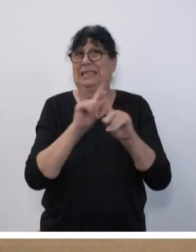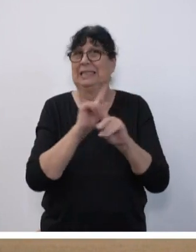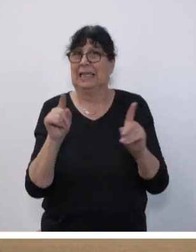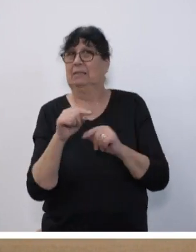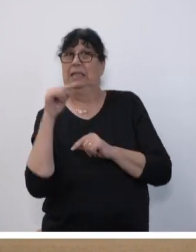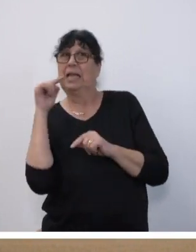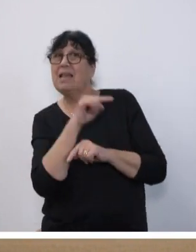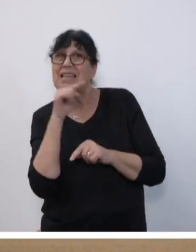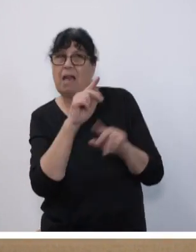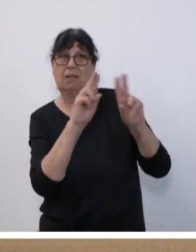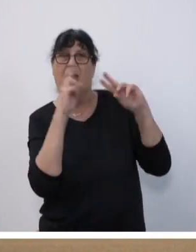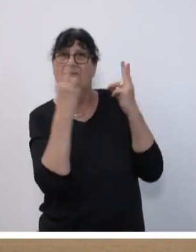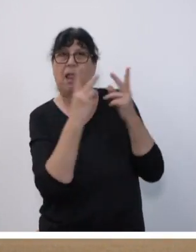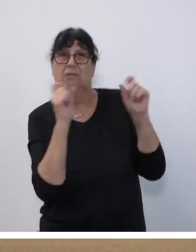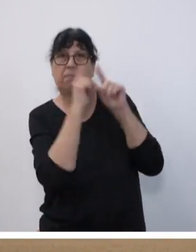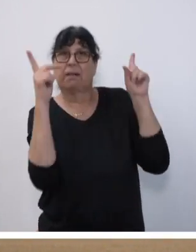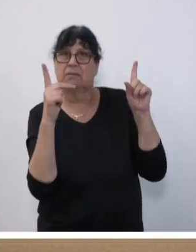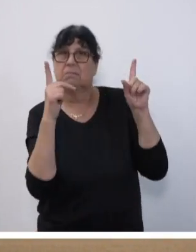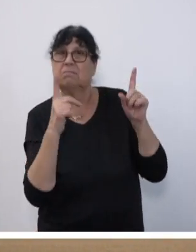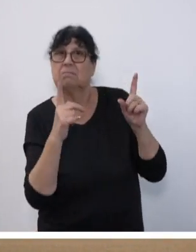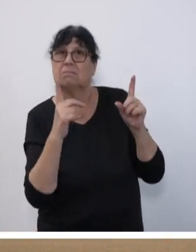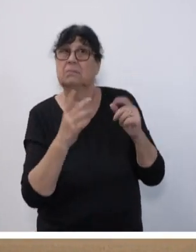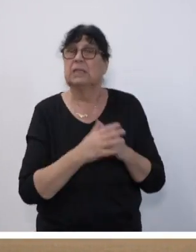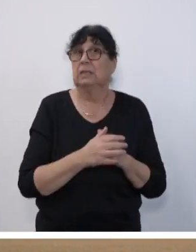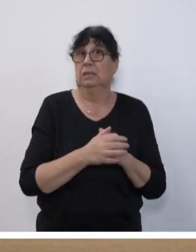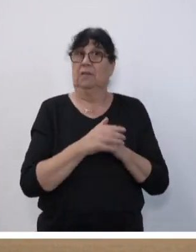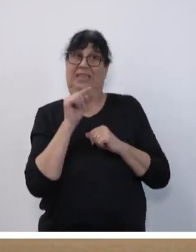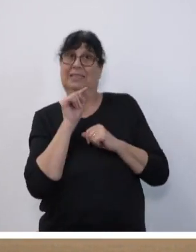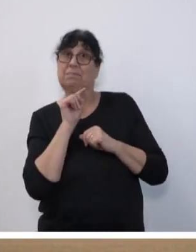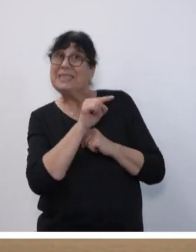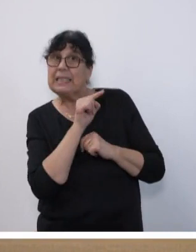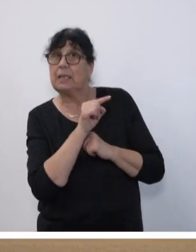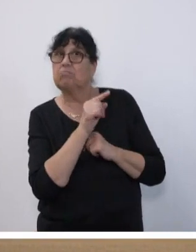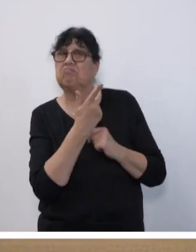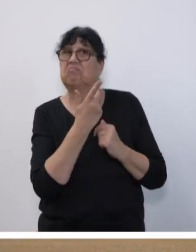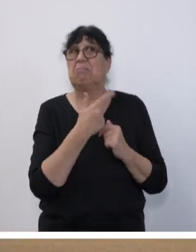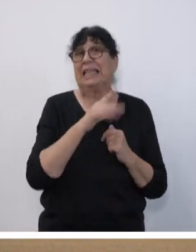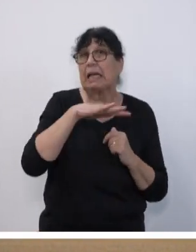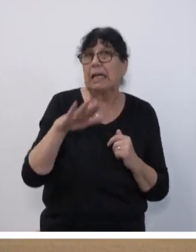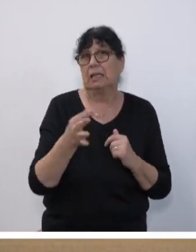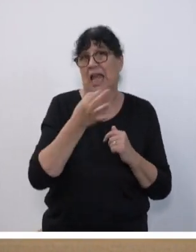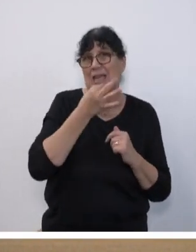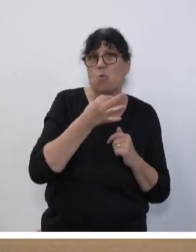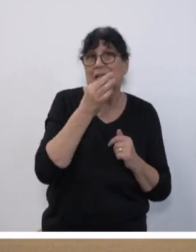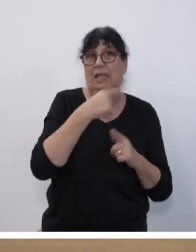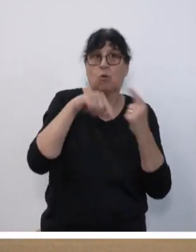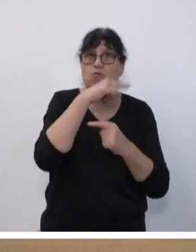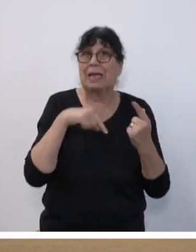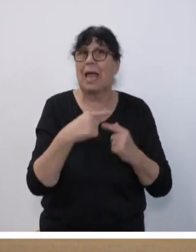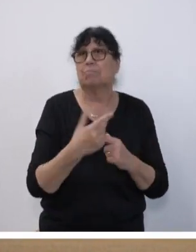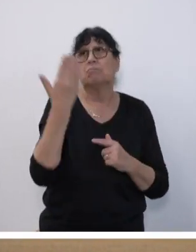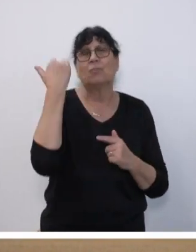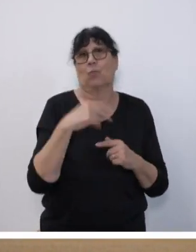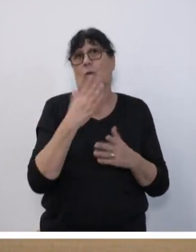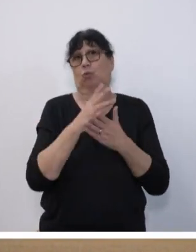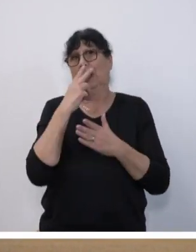autoritäres Weltbild. Und wie Sie und Ihresgleichen mit Kindern und Jugendlichen umgehen, das haben wir in der Vergangenheit gesehen,